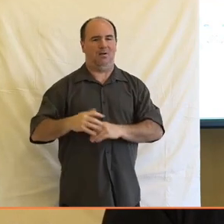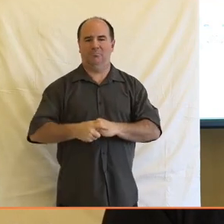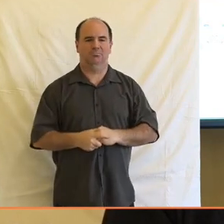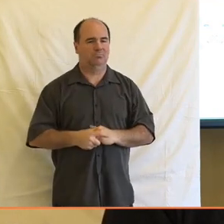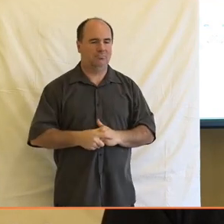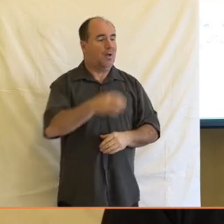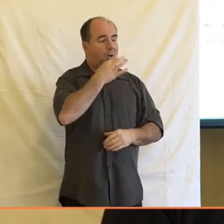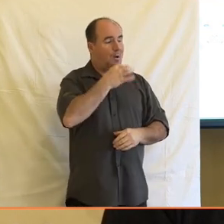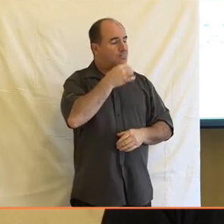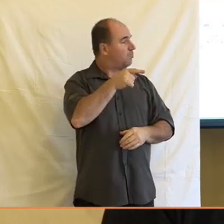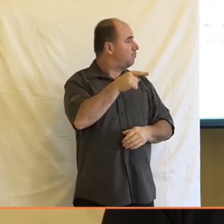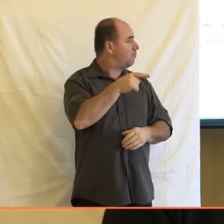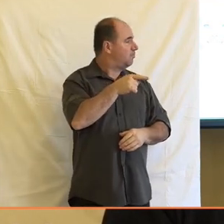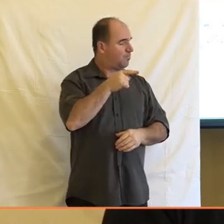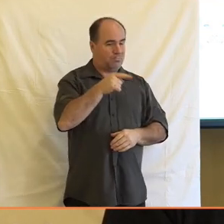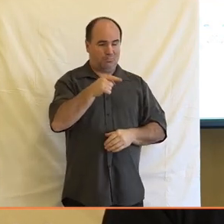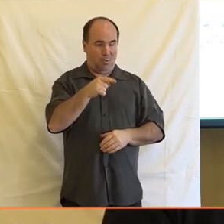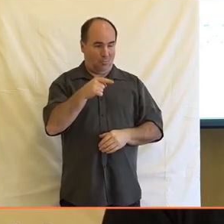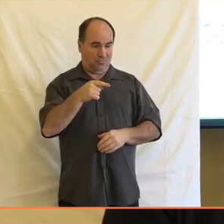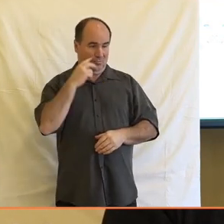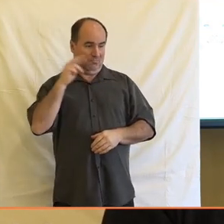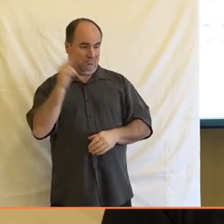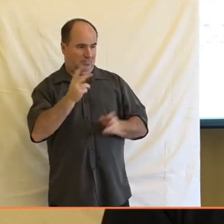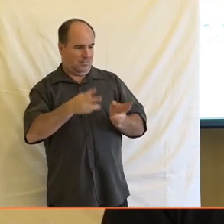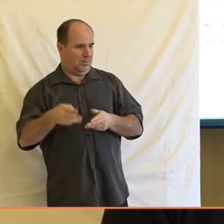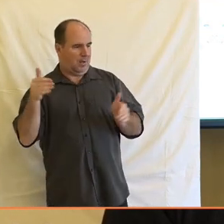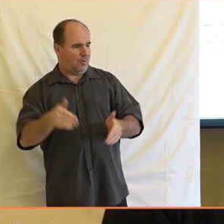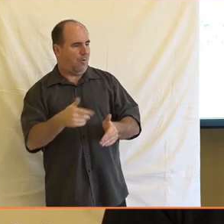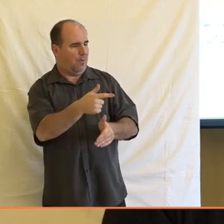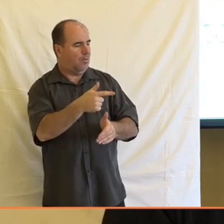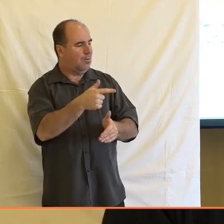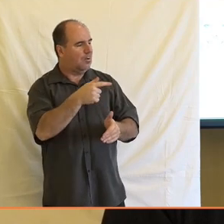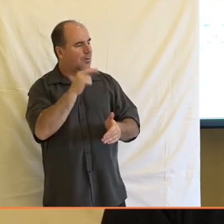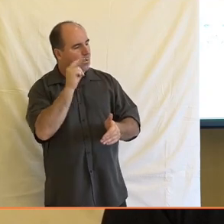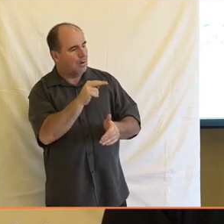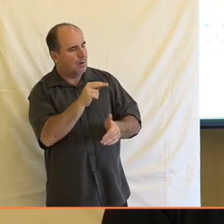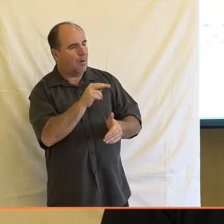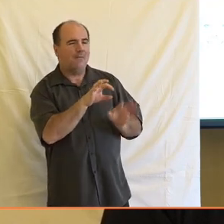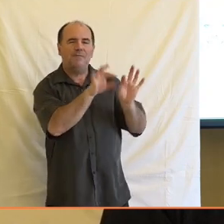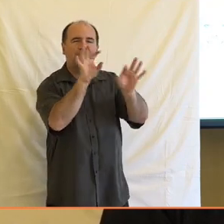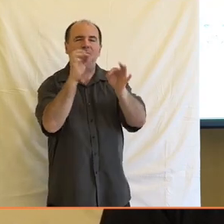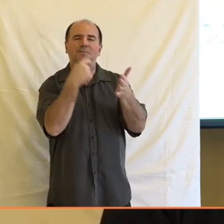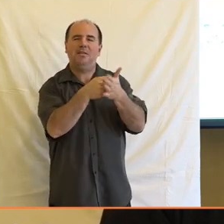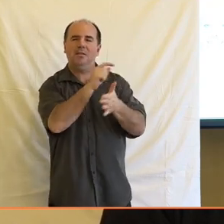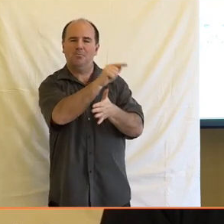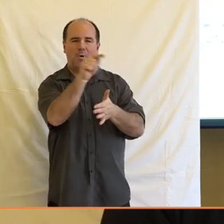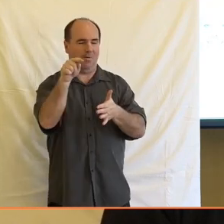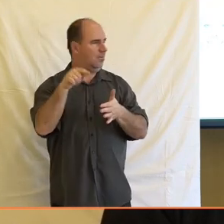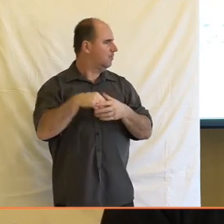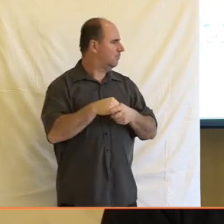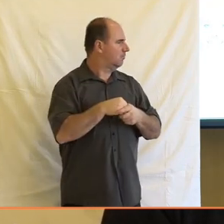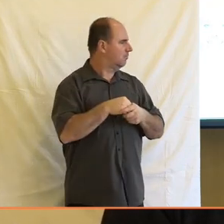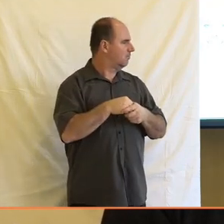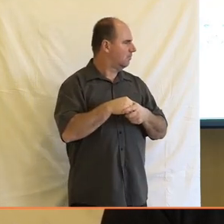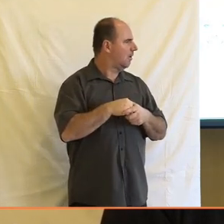pokud to nebude umožňovat ten úkrok z toho ven, to znamená, pokud nebude možný to natypovávání třeba vypínat a nebo